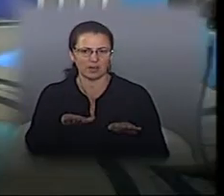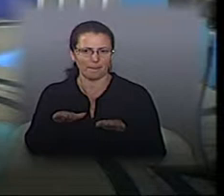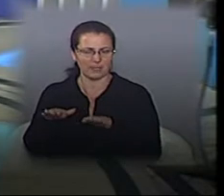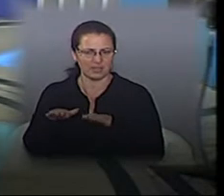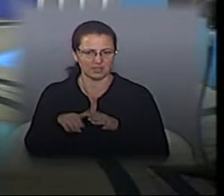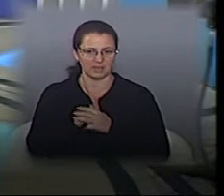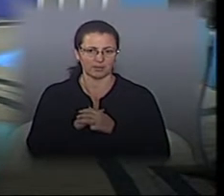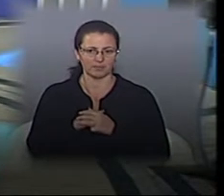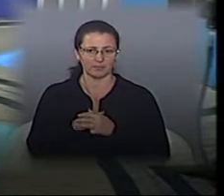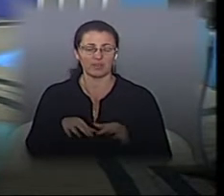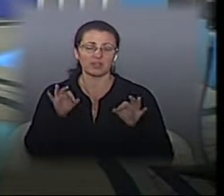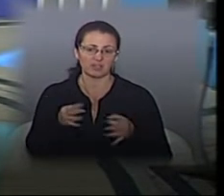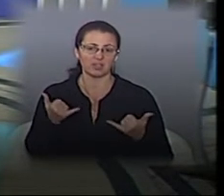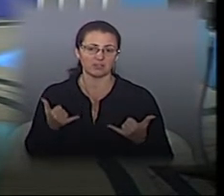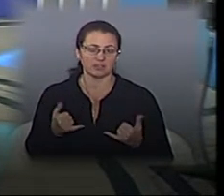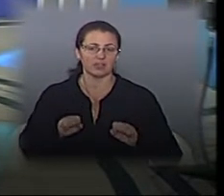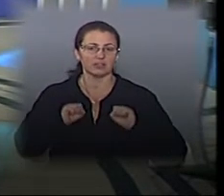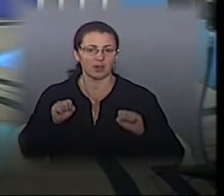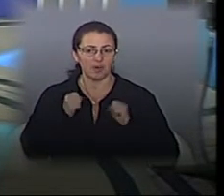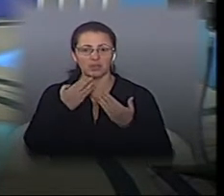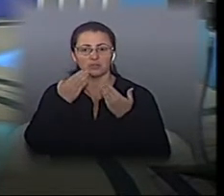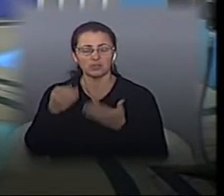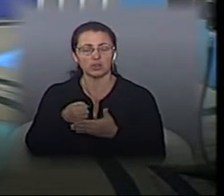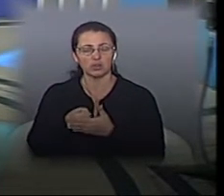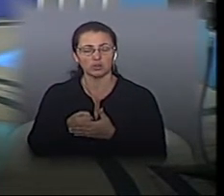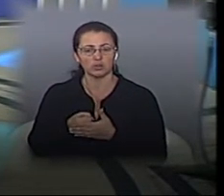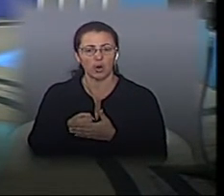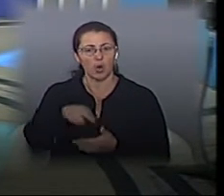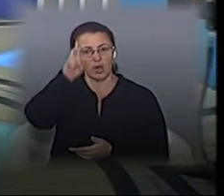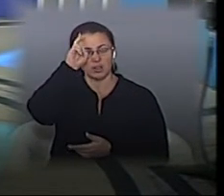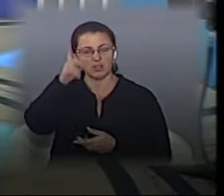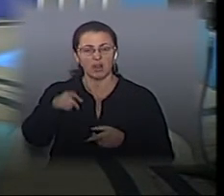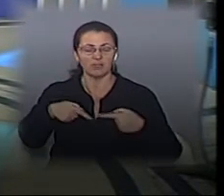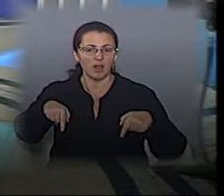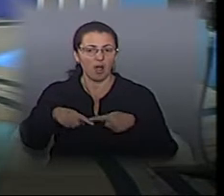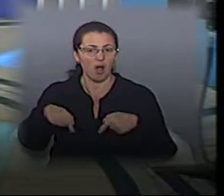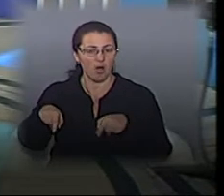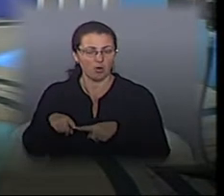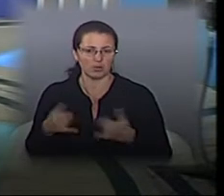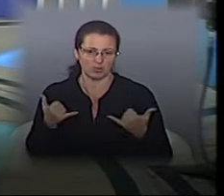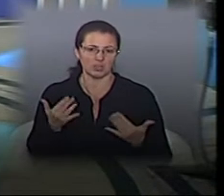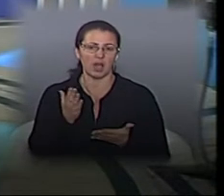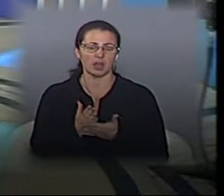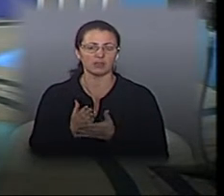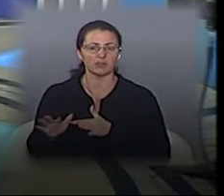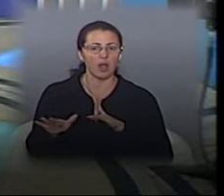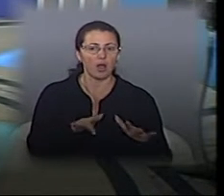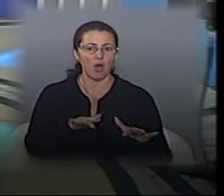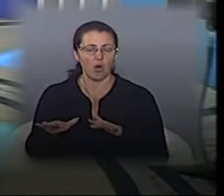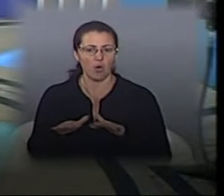звичайно, ми зараз намагаємося звертатися до відповідних державних органів щодо все-таки, тому що в нас зараз іде кампанія